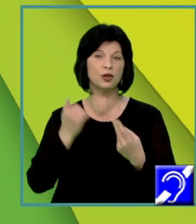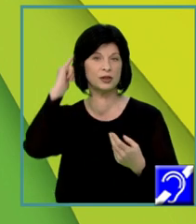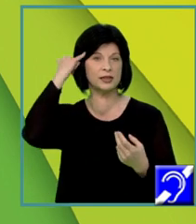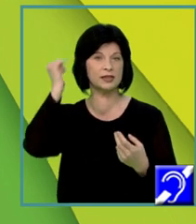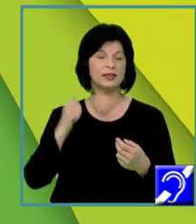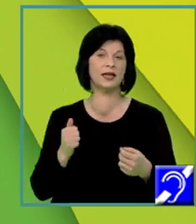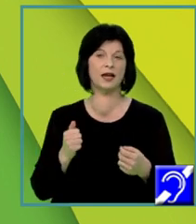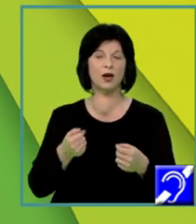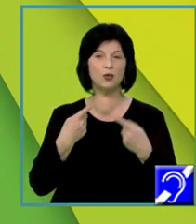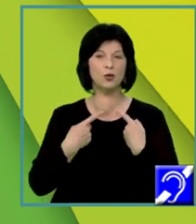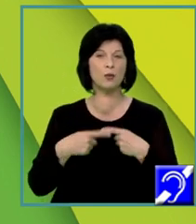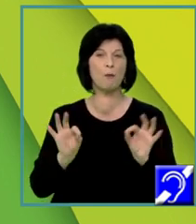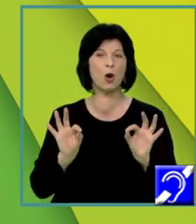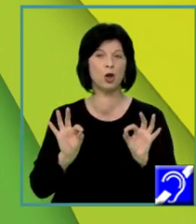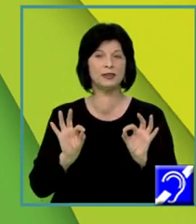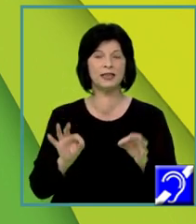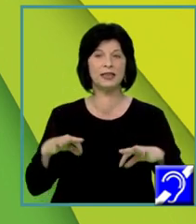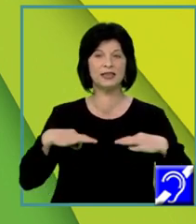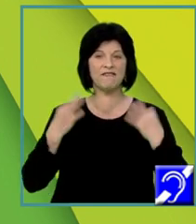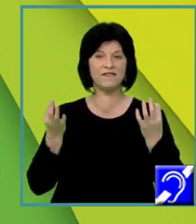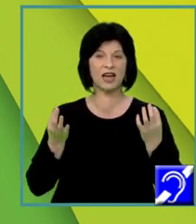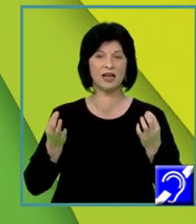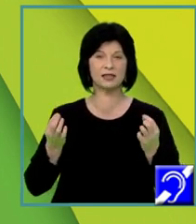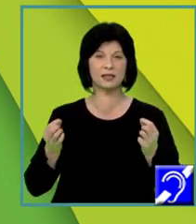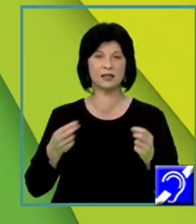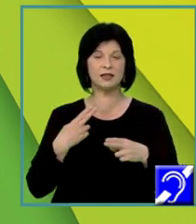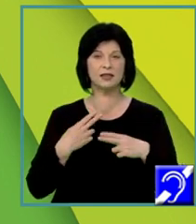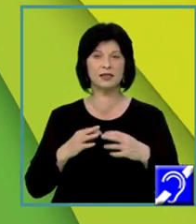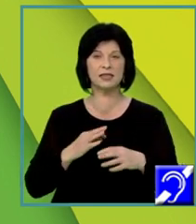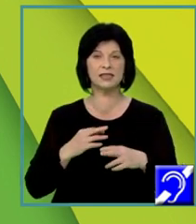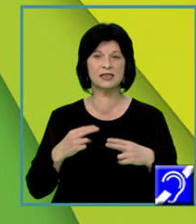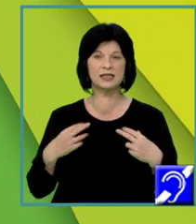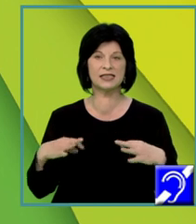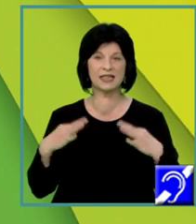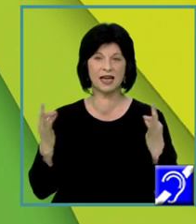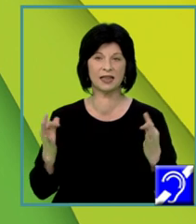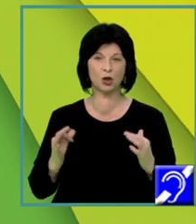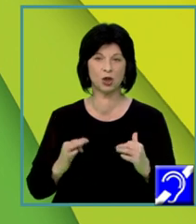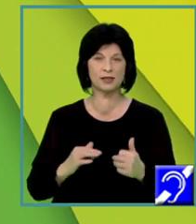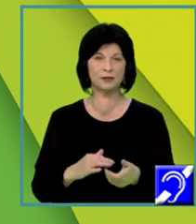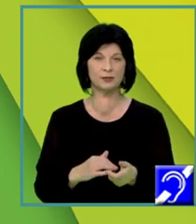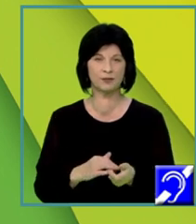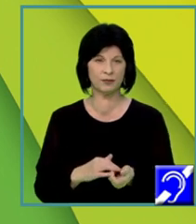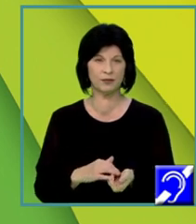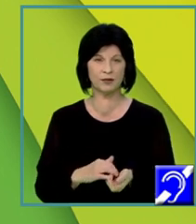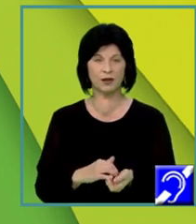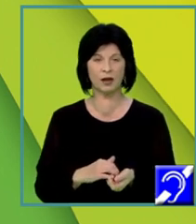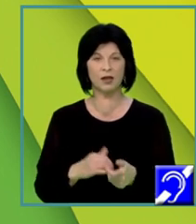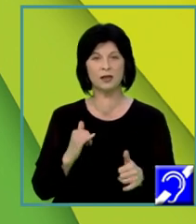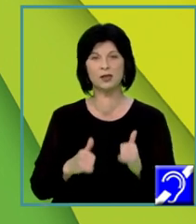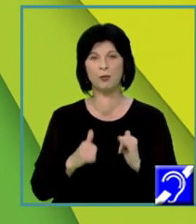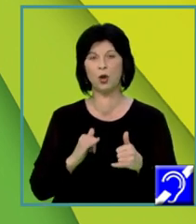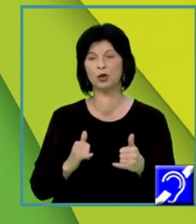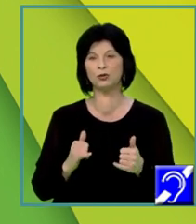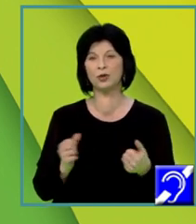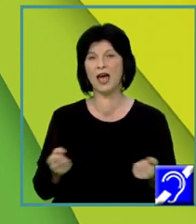de viață sănătos înseamnă dezvoltare armonioasă. Sportul este un efort, implică efort fizic și generează buna funcționarea organismului.